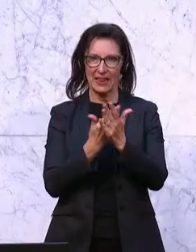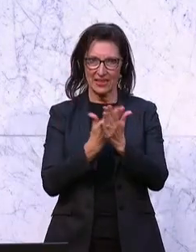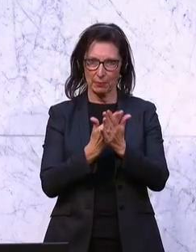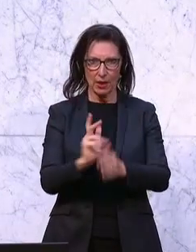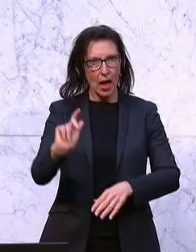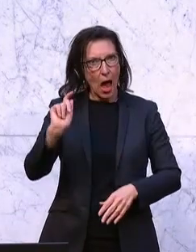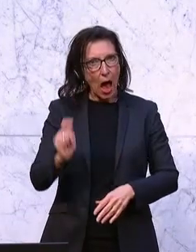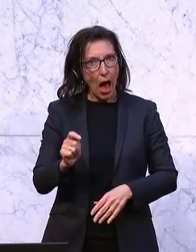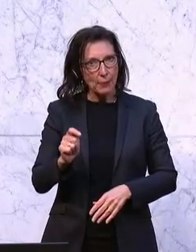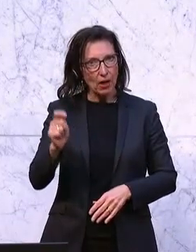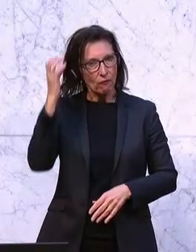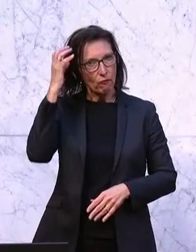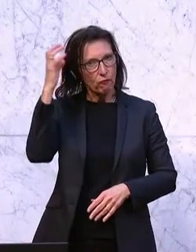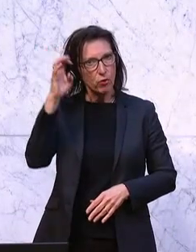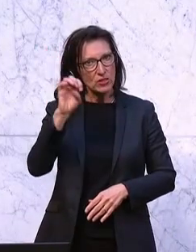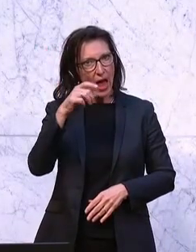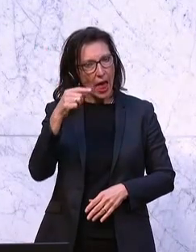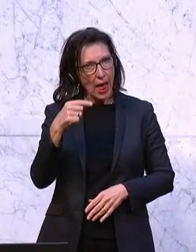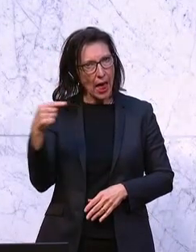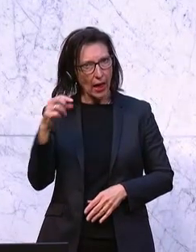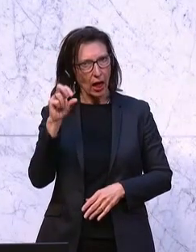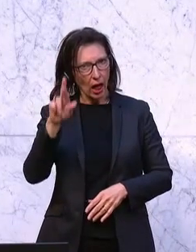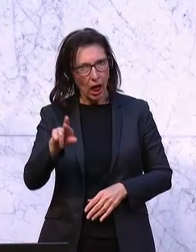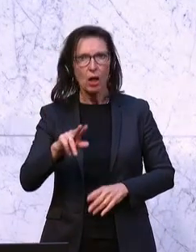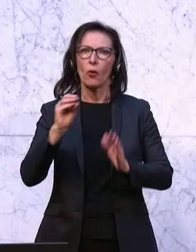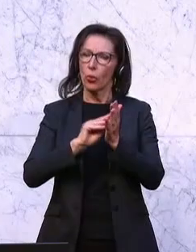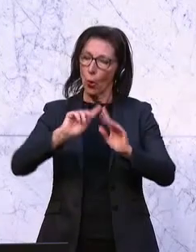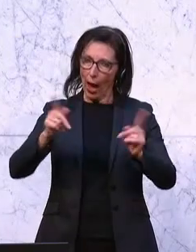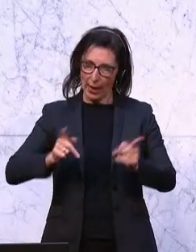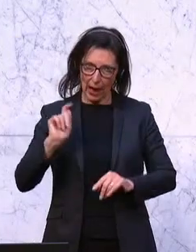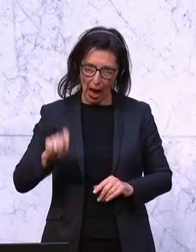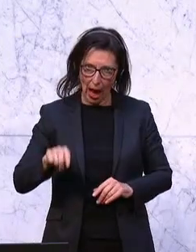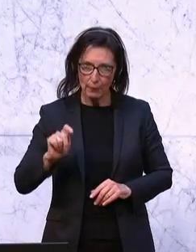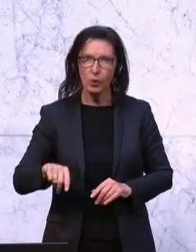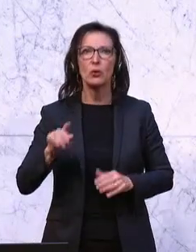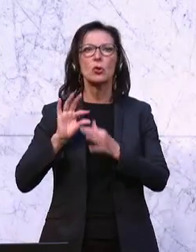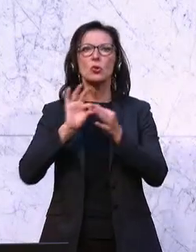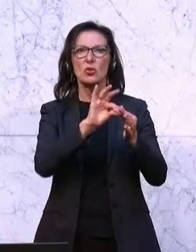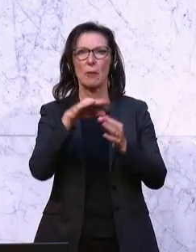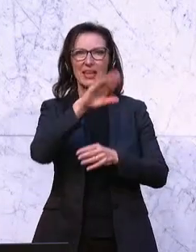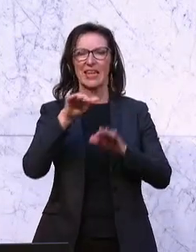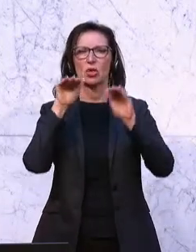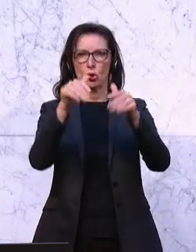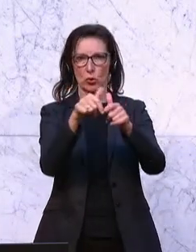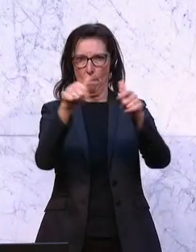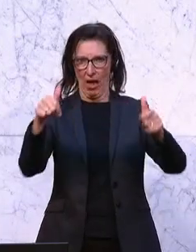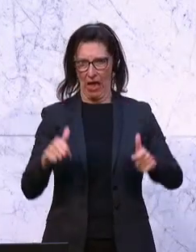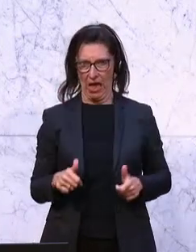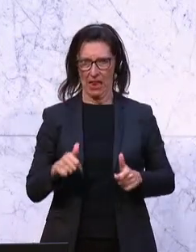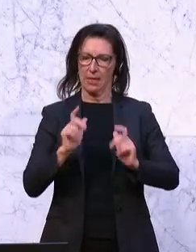der Abgeordneten Fürst, Ecker, Stefan und weitere Abgeordnete betreffend Kinderschutzpaket ein, wie folgt.